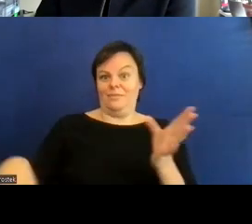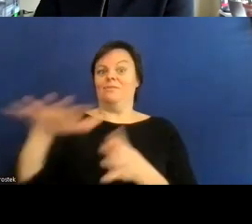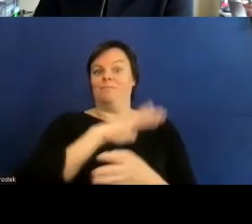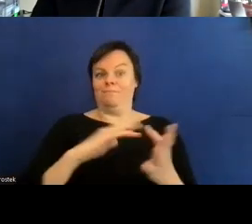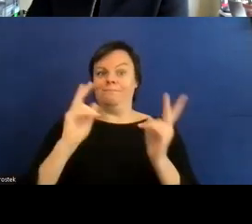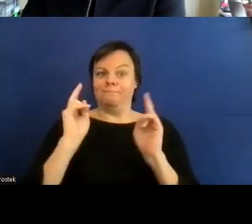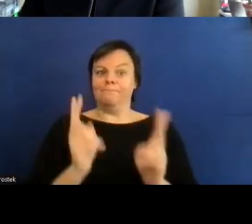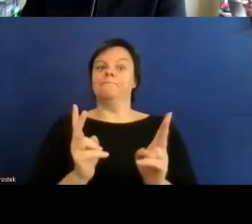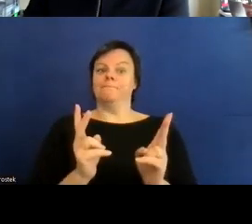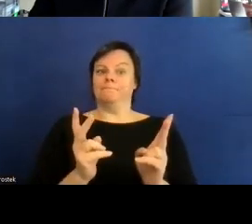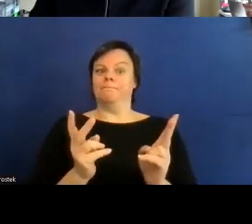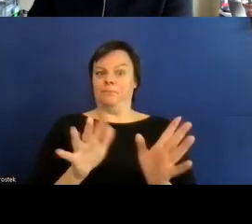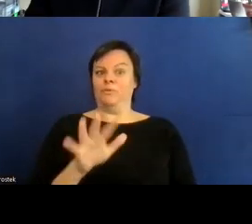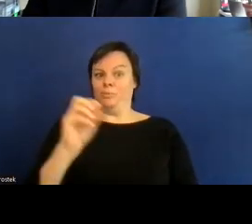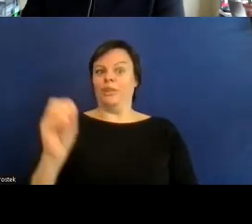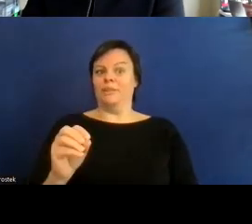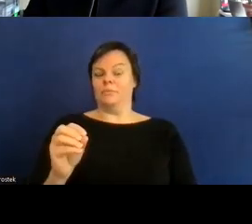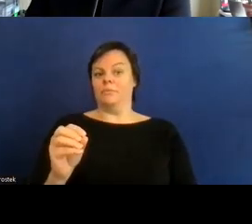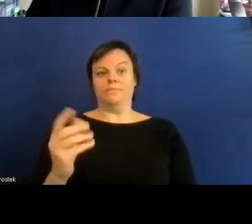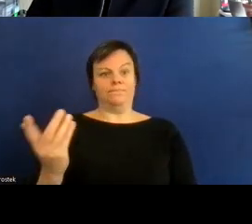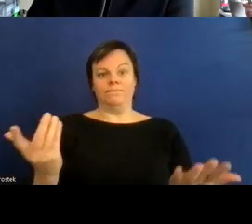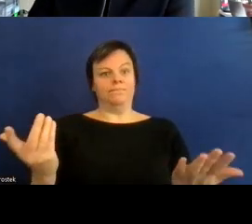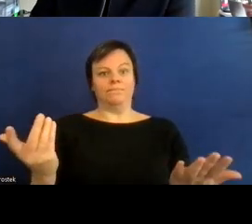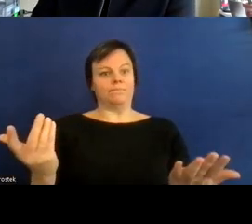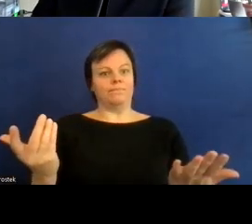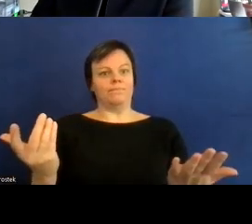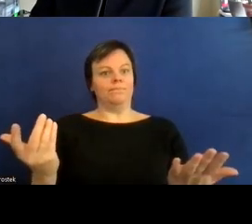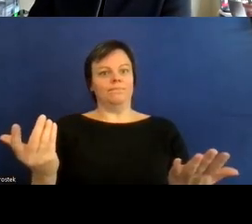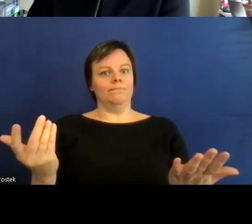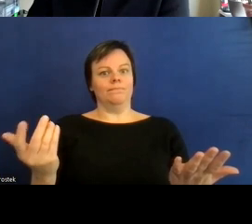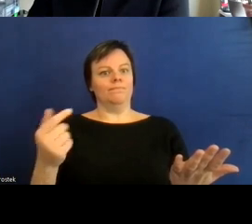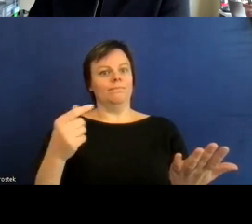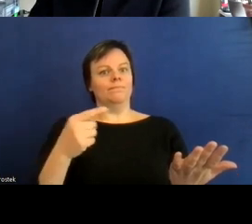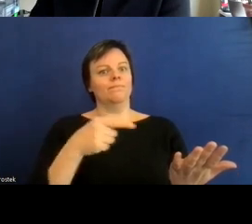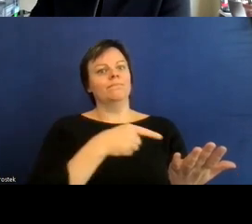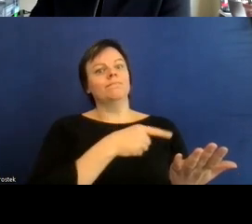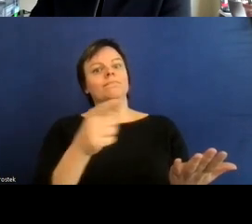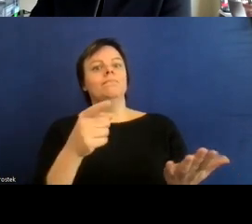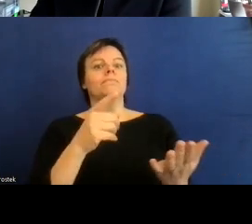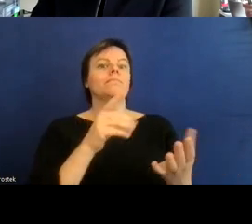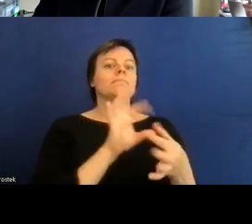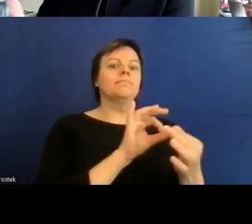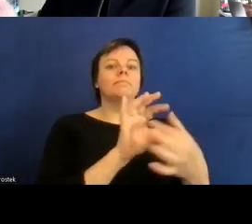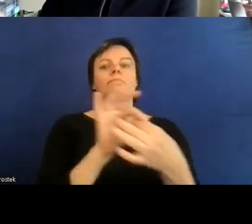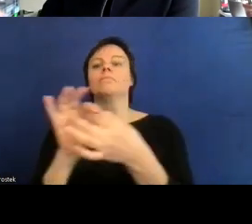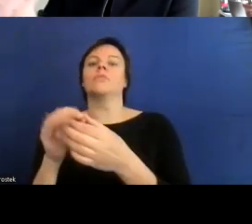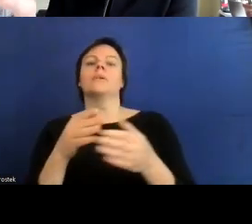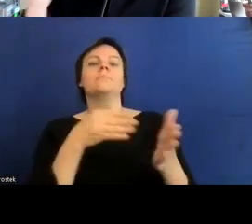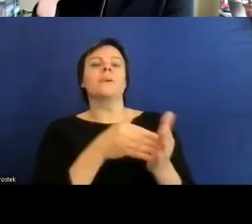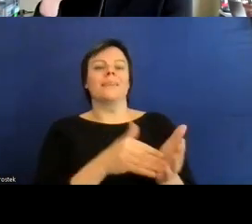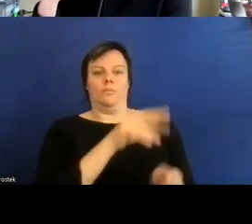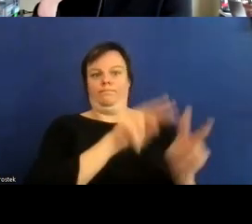auch immer beartete wie auch immer geartete mit einer wie auch immer gearteten behinderung leben und das ganze eben